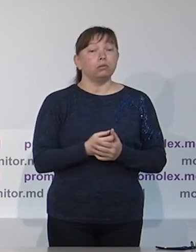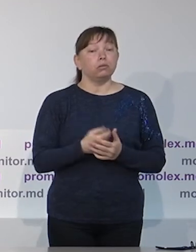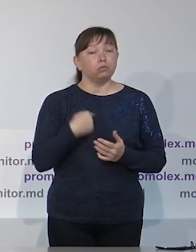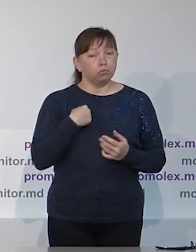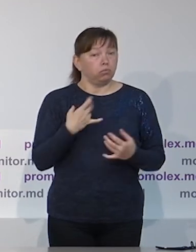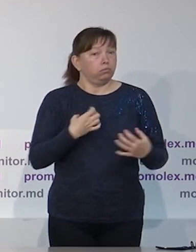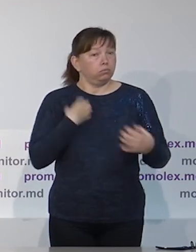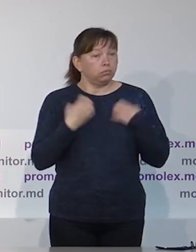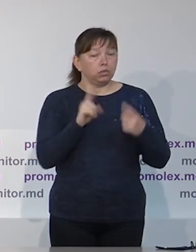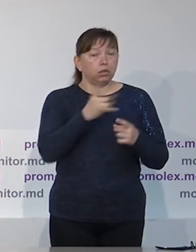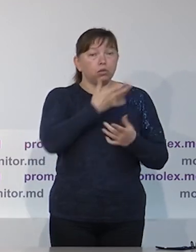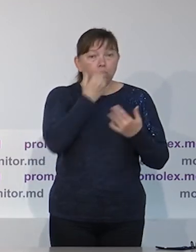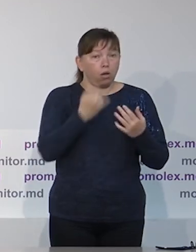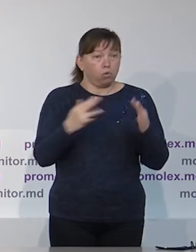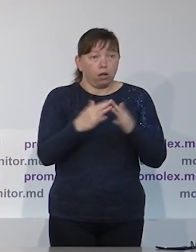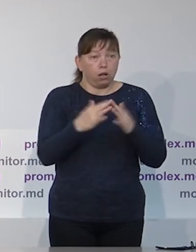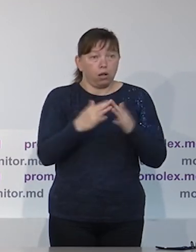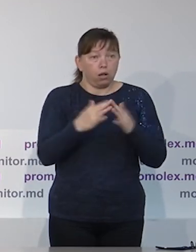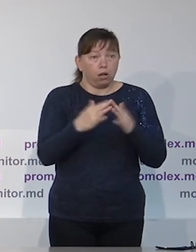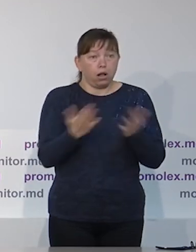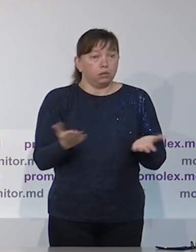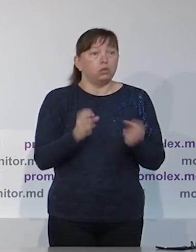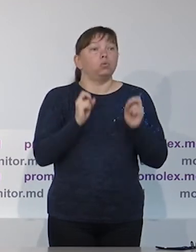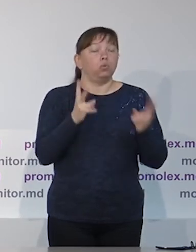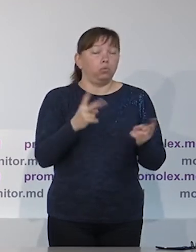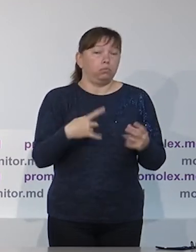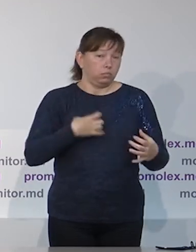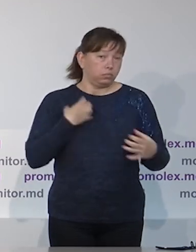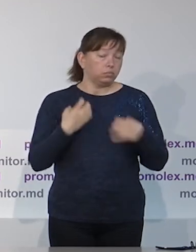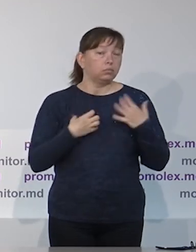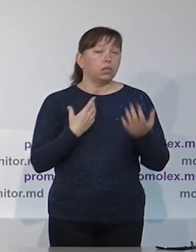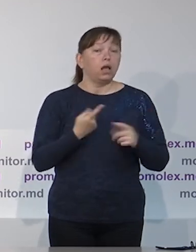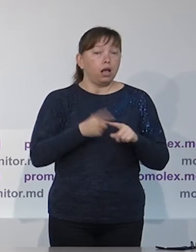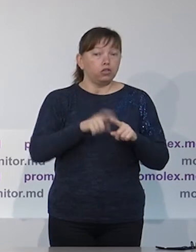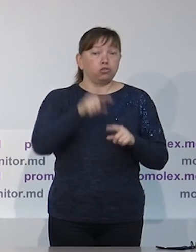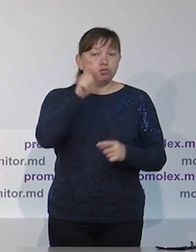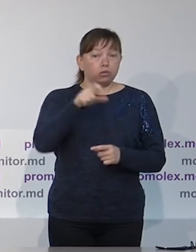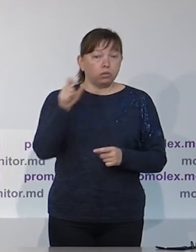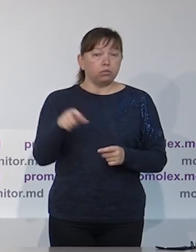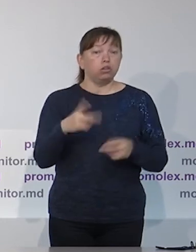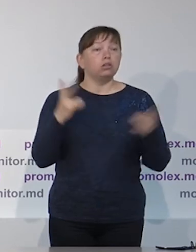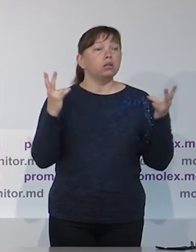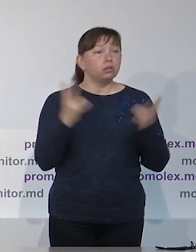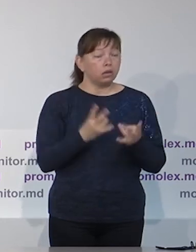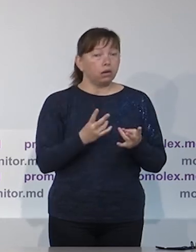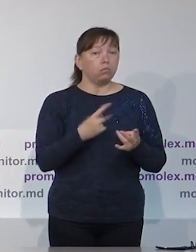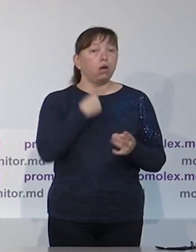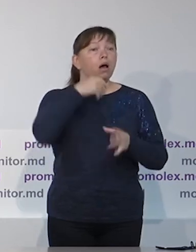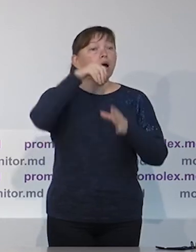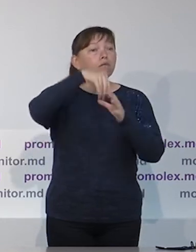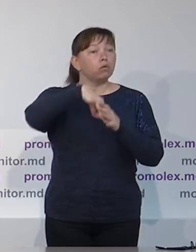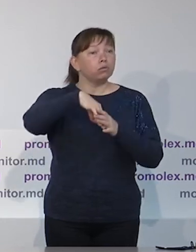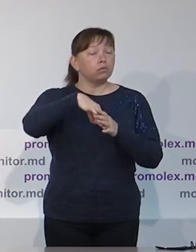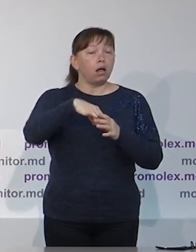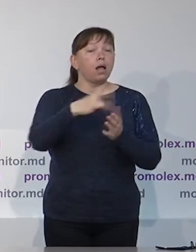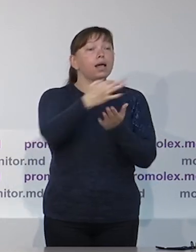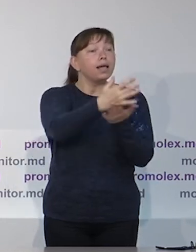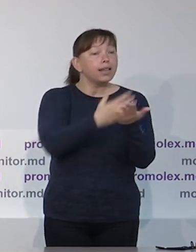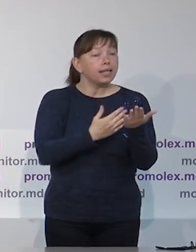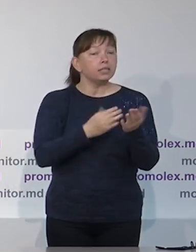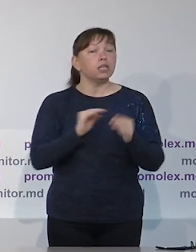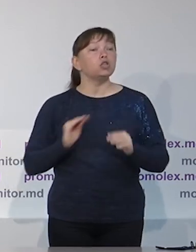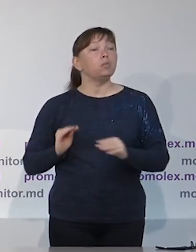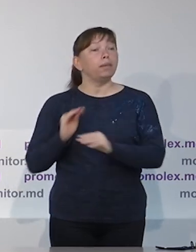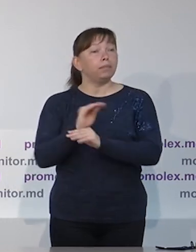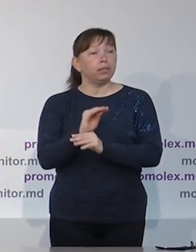который составляет примерно 15% от всех избирателей. Это вызывает беспокойность в связи с тем, что